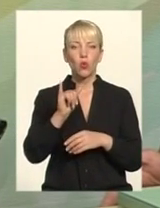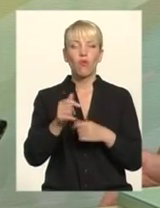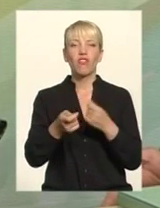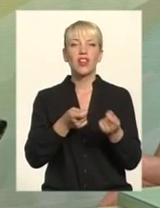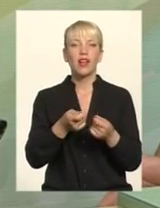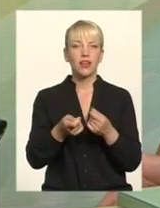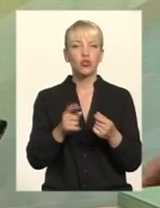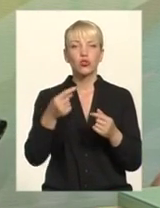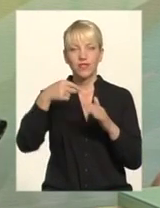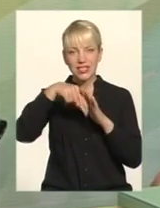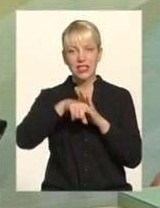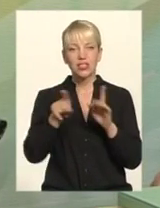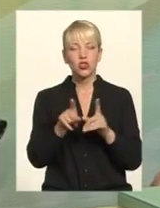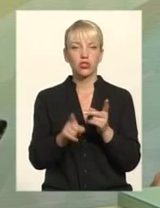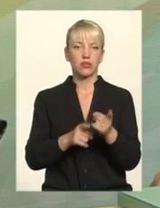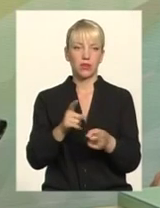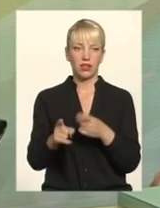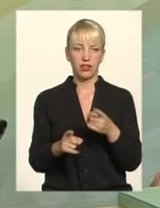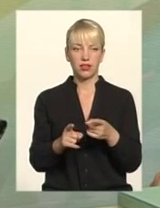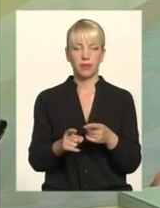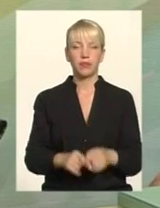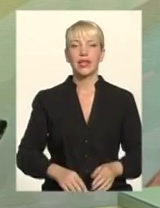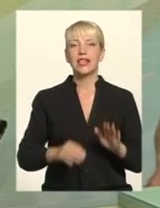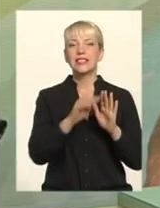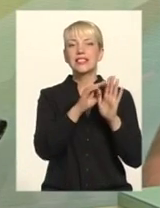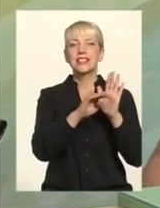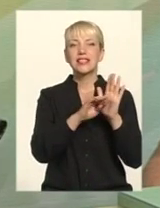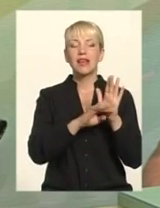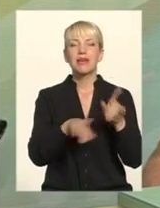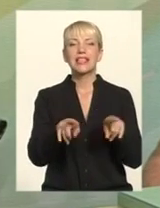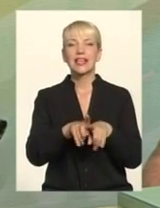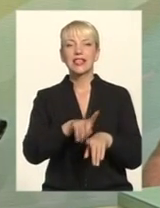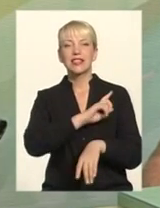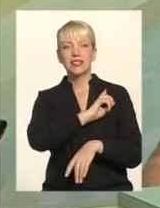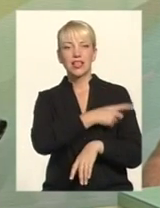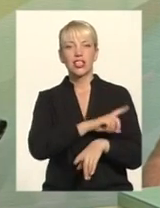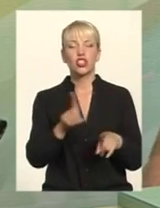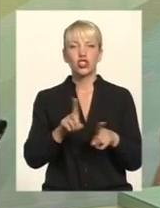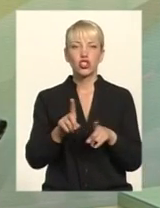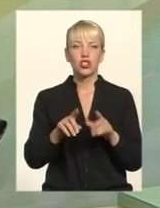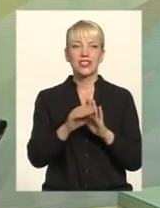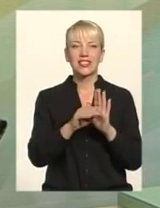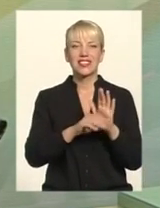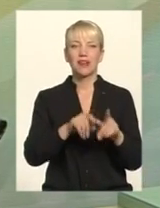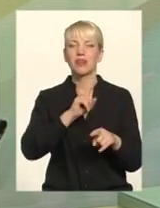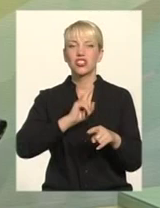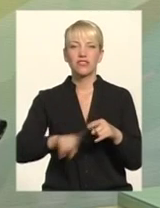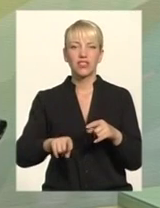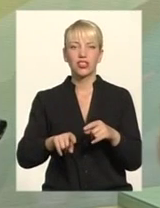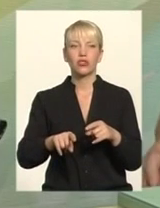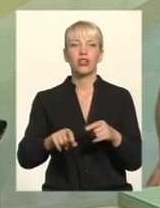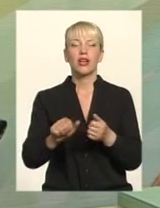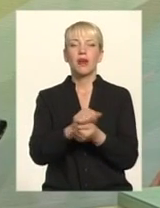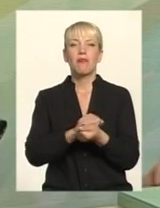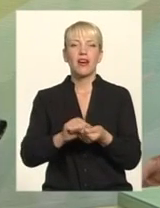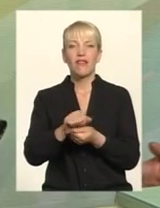Інакше не виходить, хоча я вам скажу, система настільки сильна, що вона дуже швидко переварює тих людей, нових, які